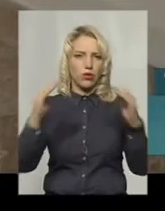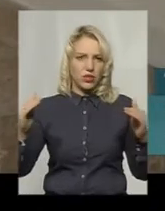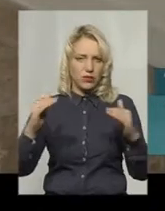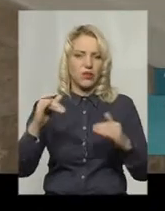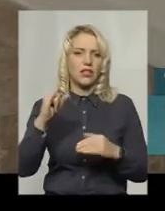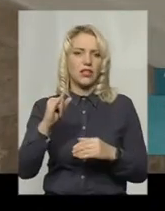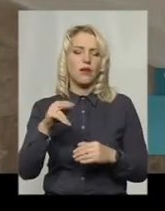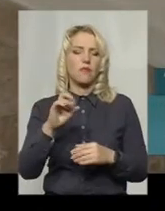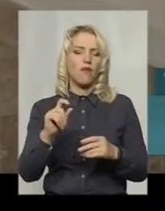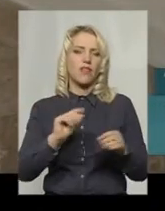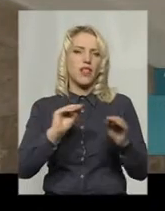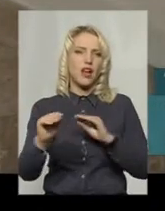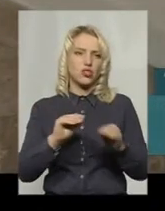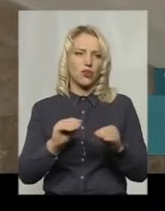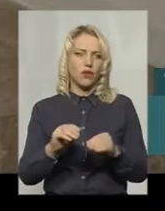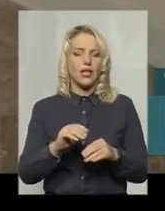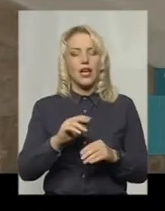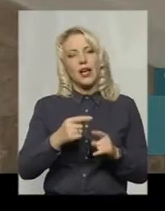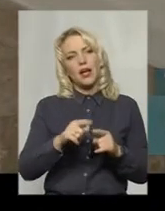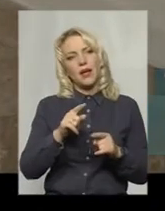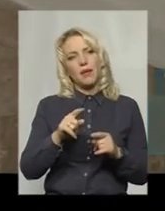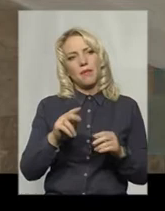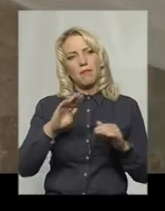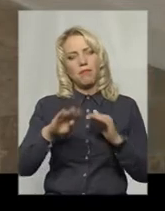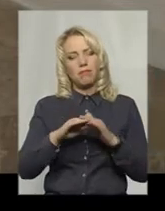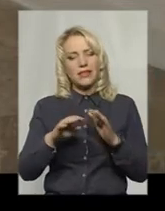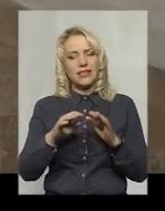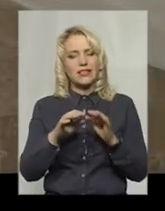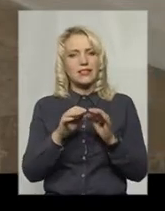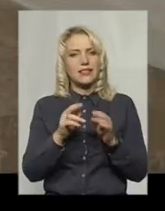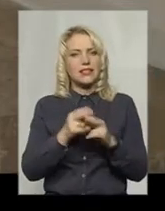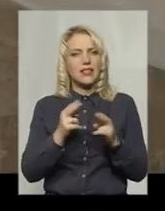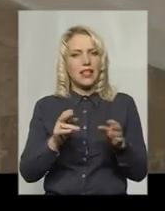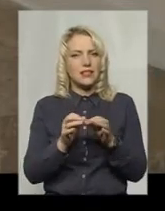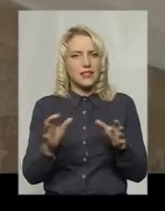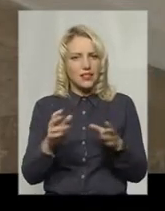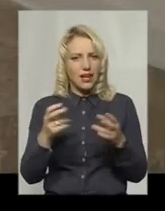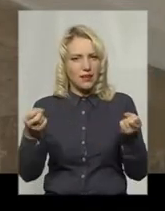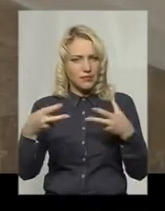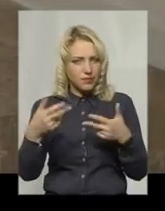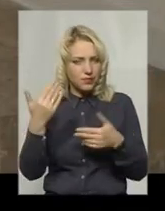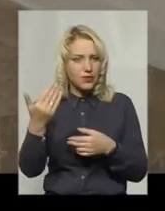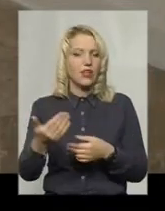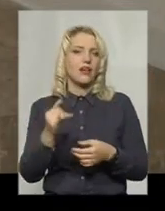влаштуванню трансформаторної підстанції. Трансформаторна підстанція вже закуплена в нас. Далі